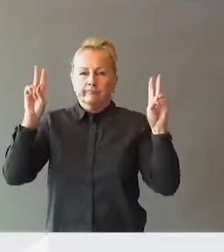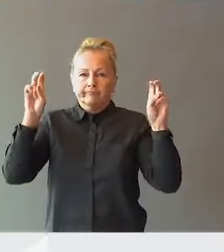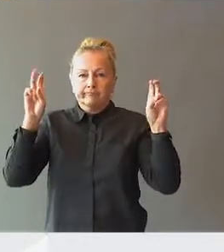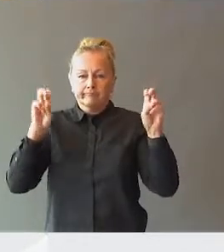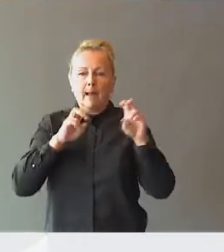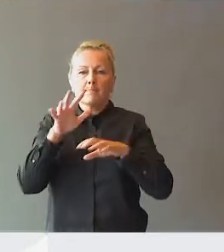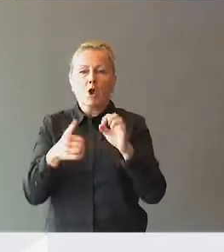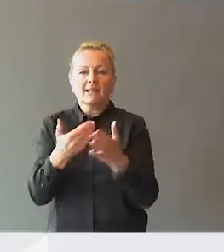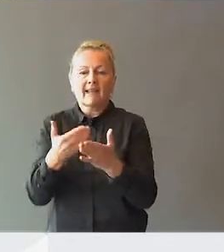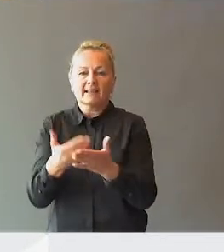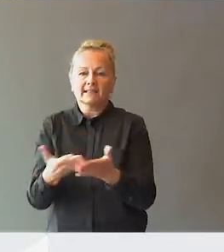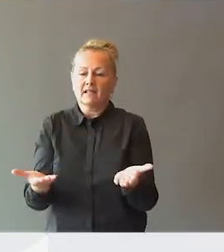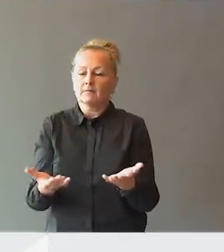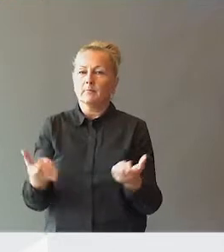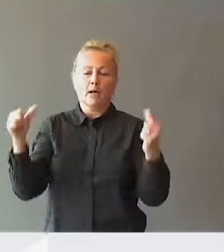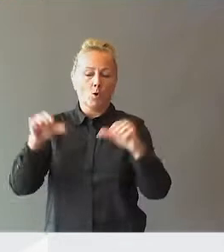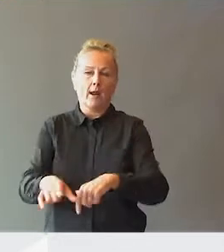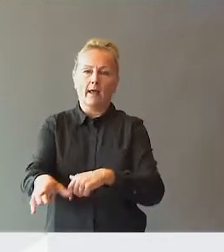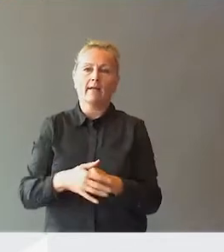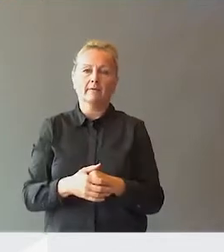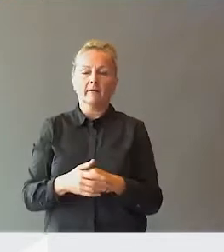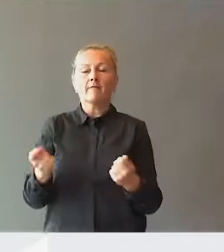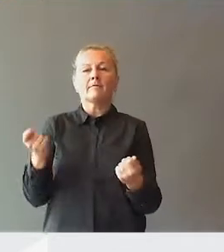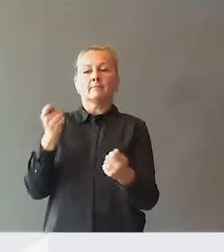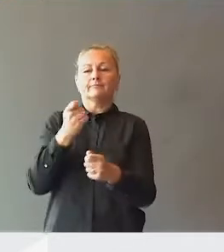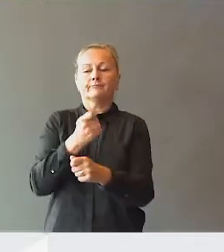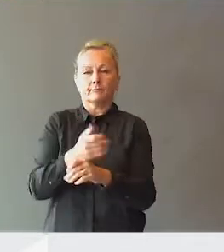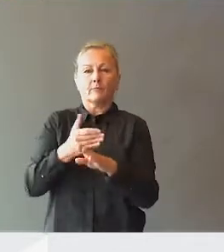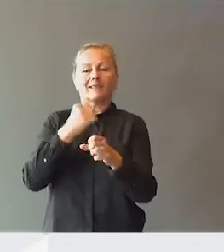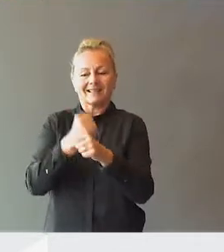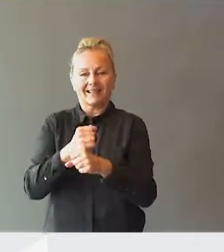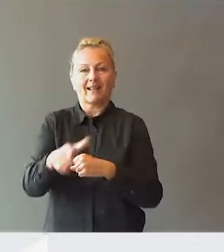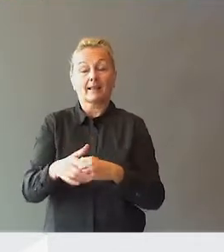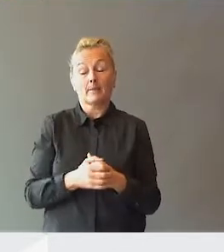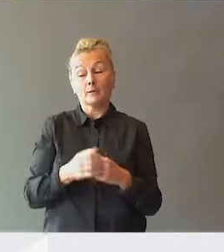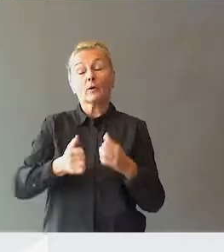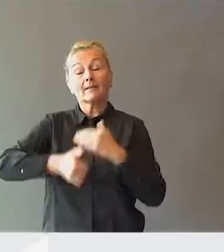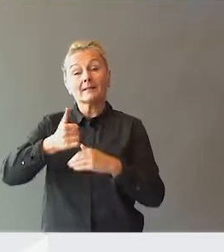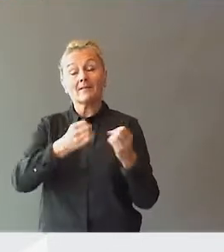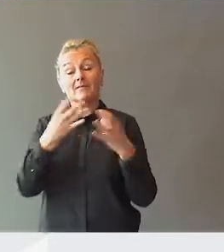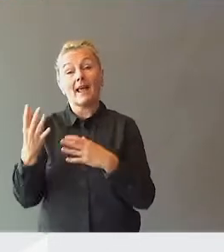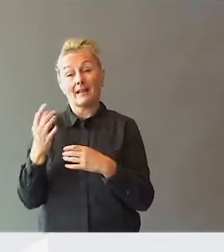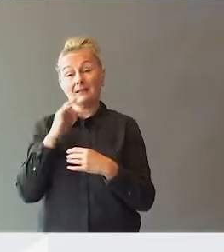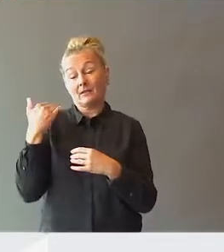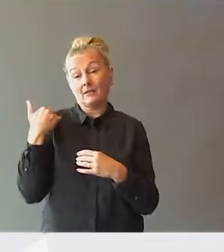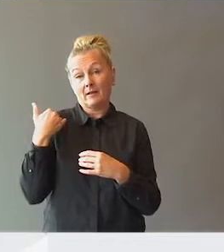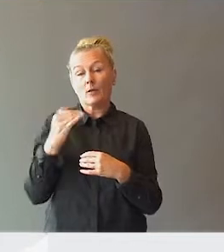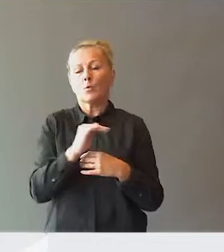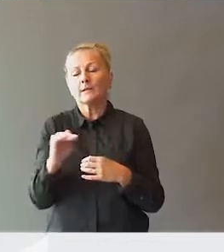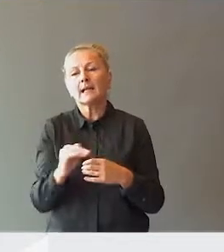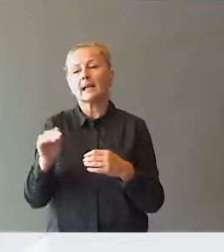nå legger om uten at vi sikrer dette. Jeg tror det er viktig, som flere har vært inne på, og som jeg også vil understreke, at